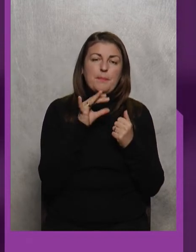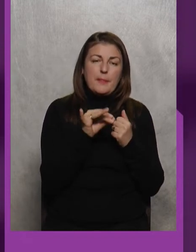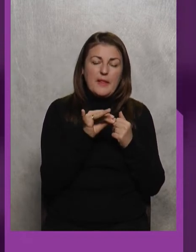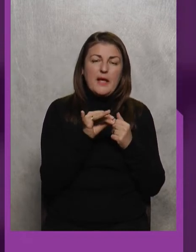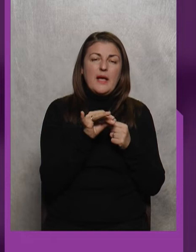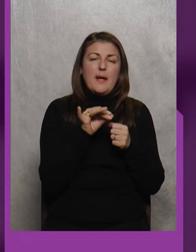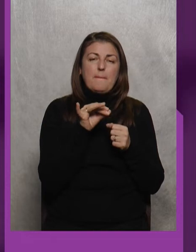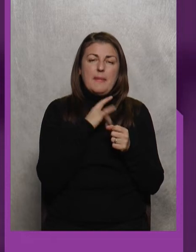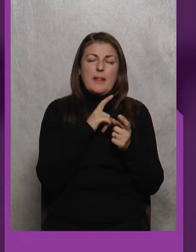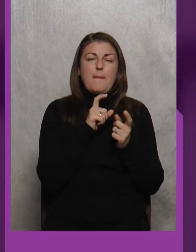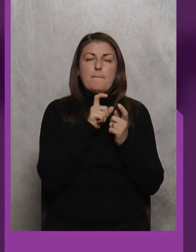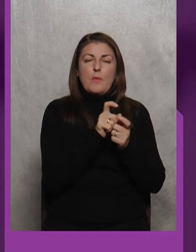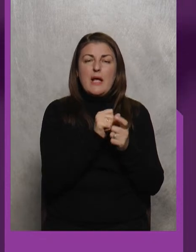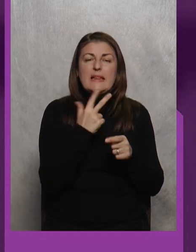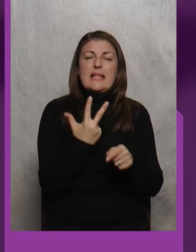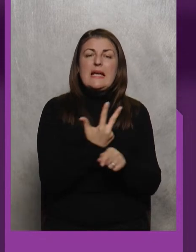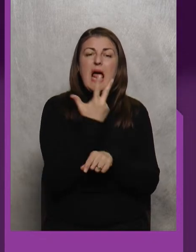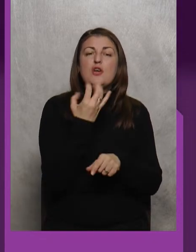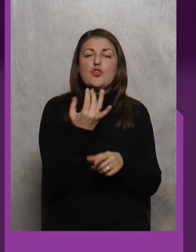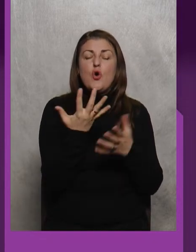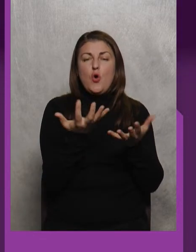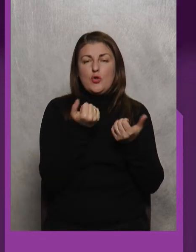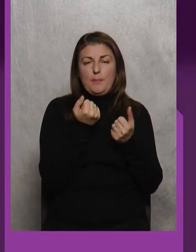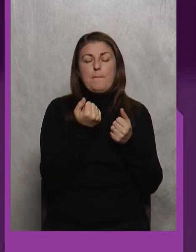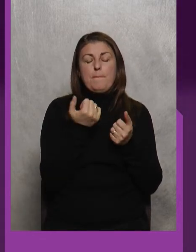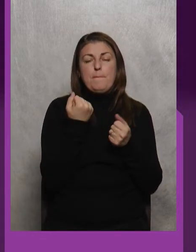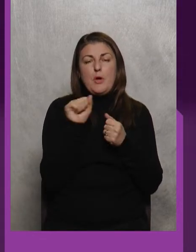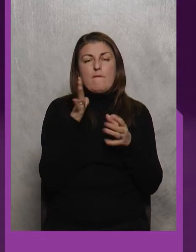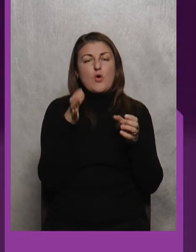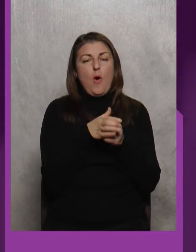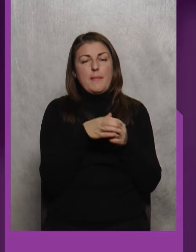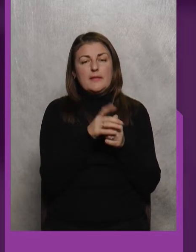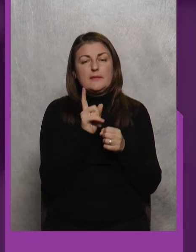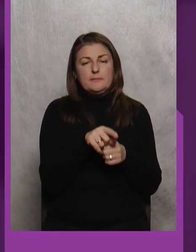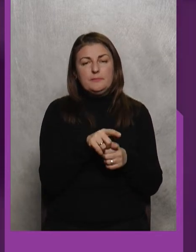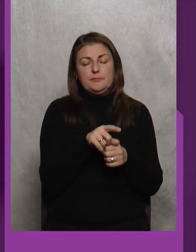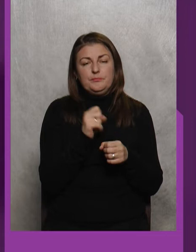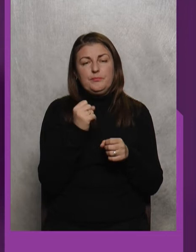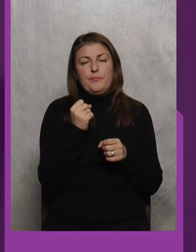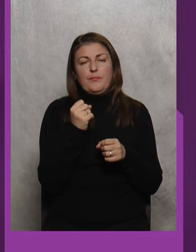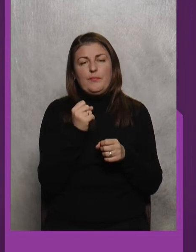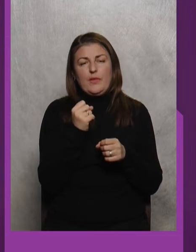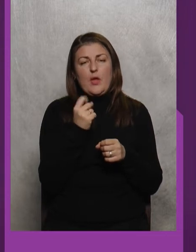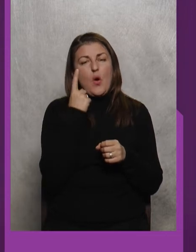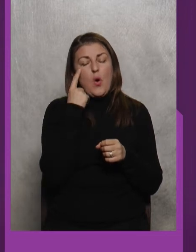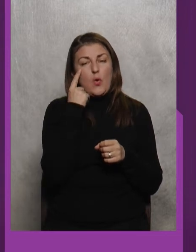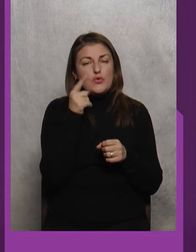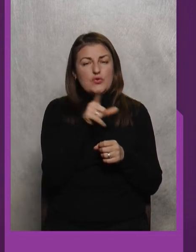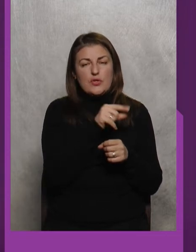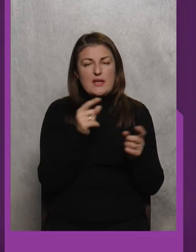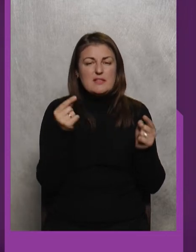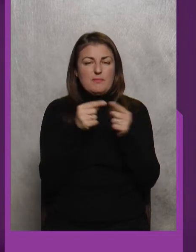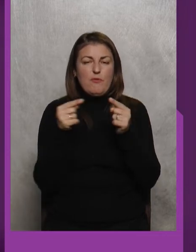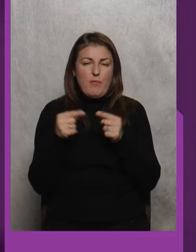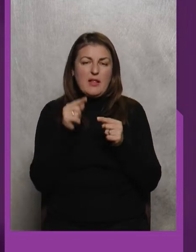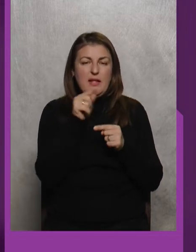перебарвався три рази І отримав перемогу в команді В команді два рази Очки співсіввали